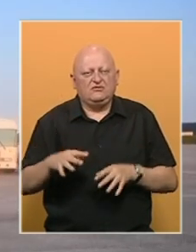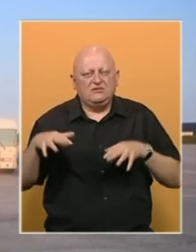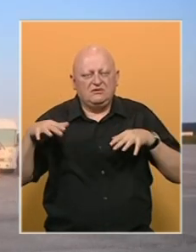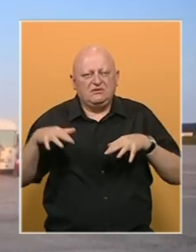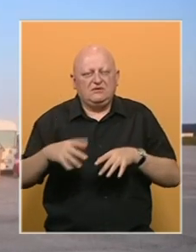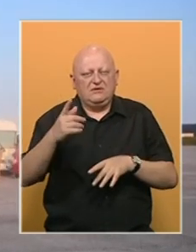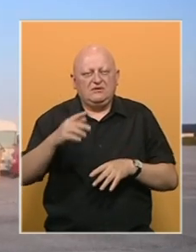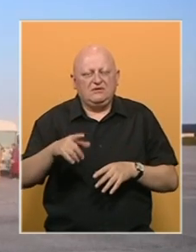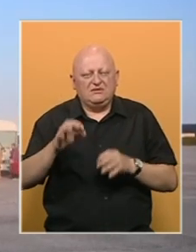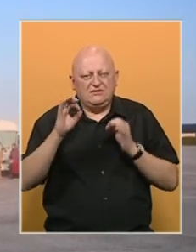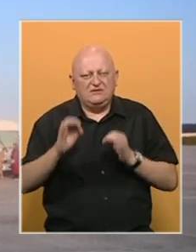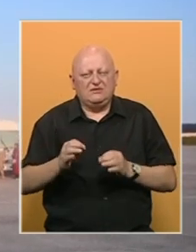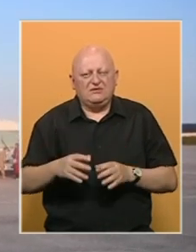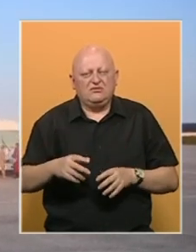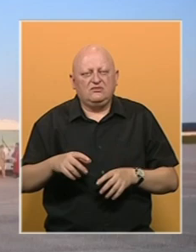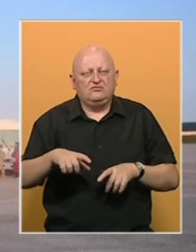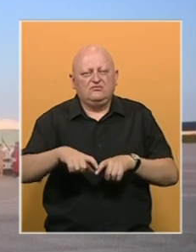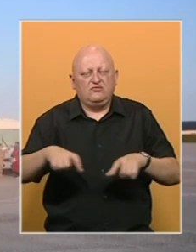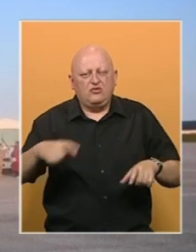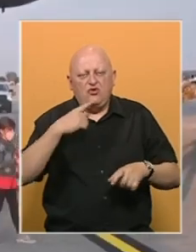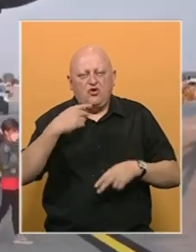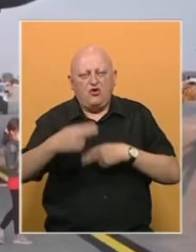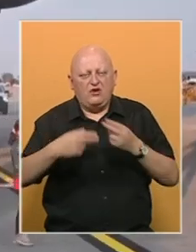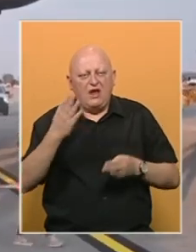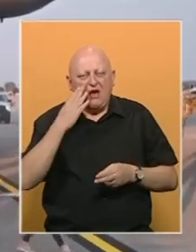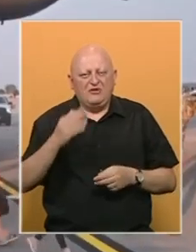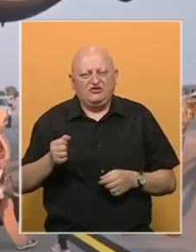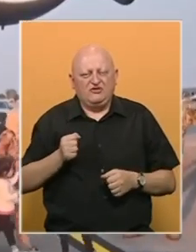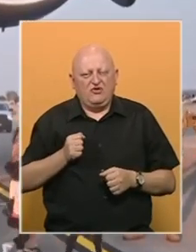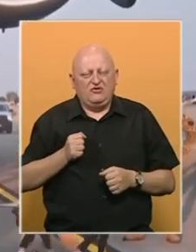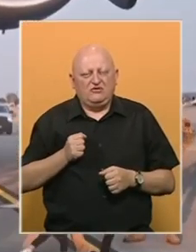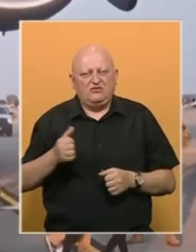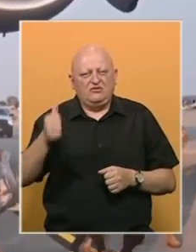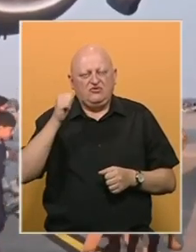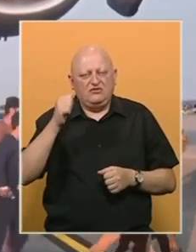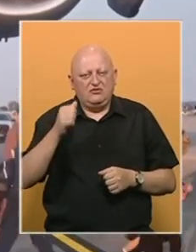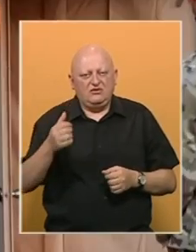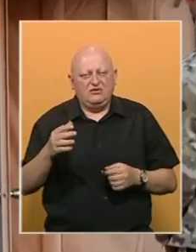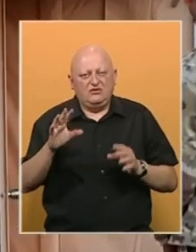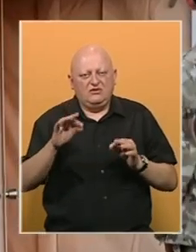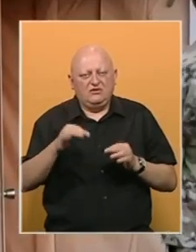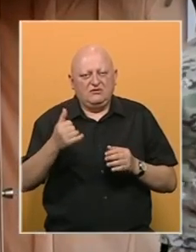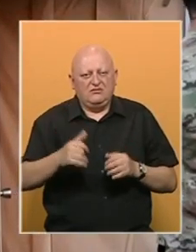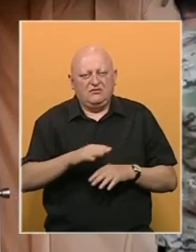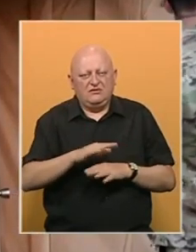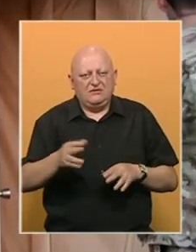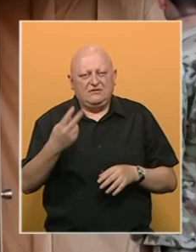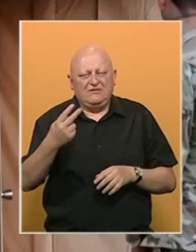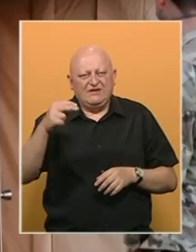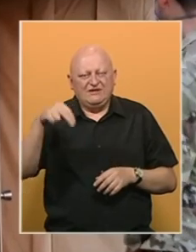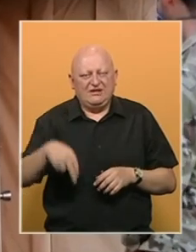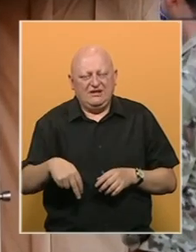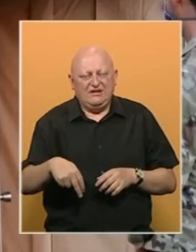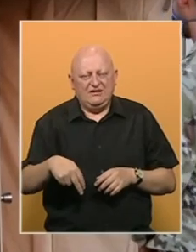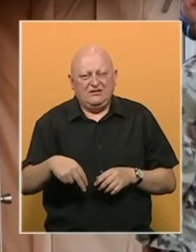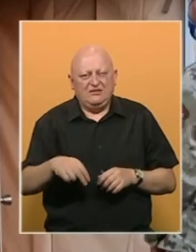u ovaj jedini za njih siguran punkt koji kontroliraju američke vojnici. Jučer ih je bilo deseta, već danas gotovo 20.000.